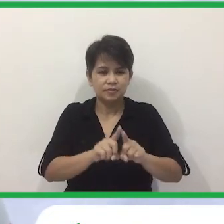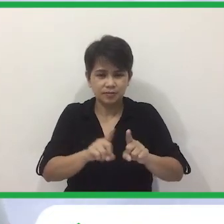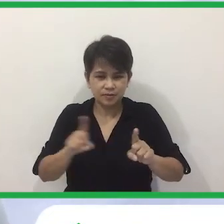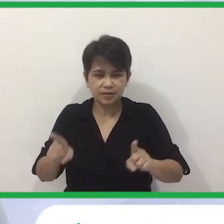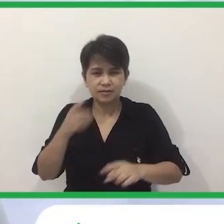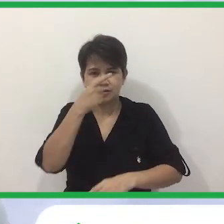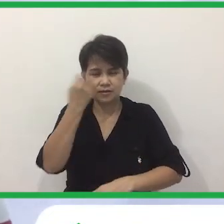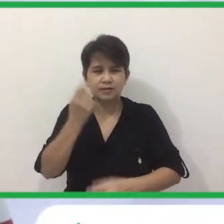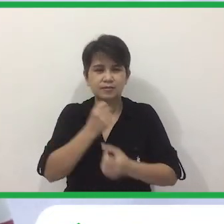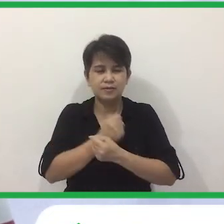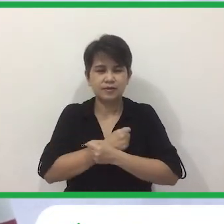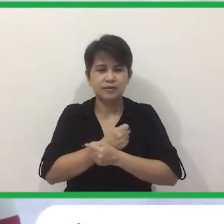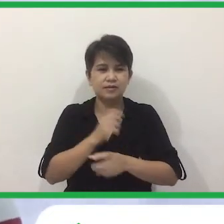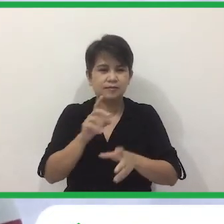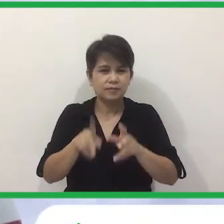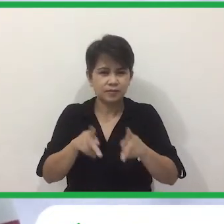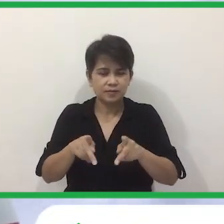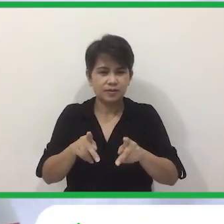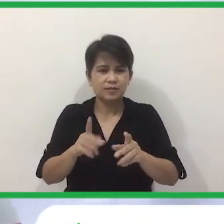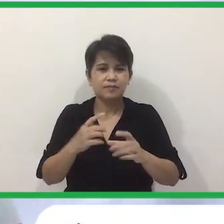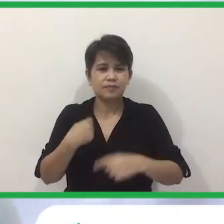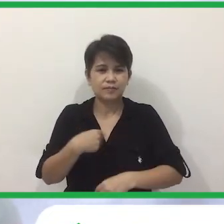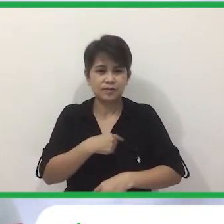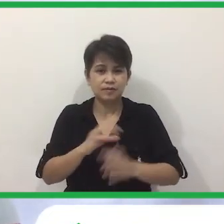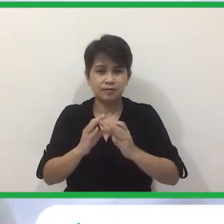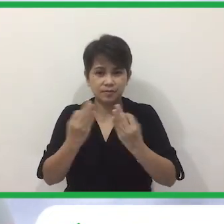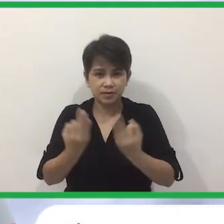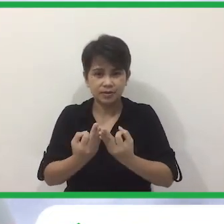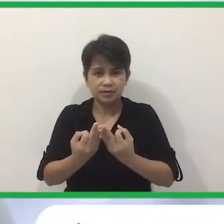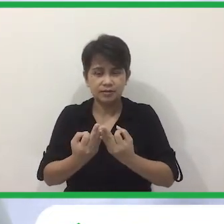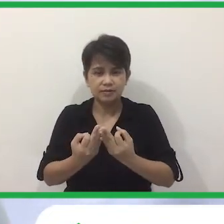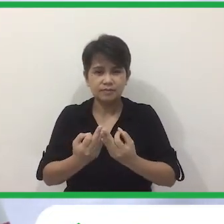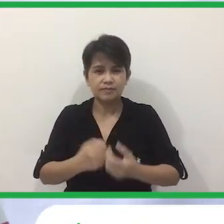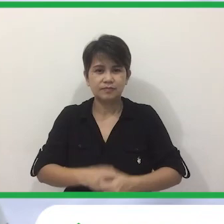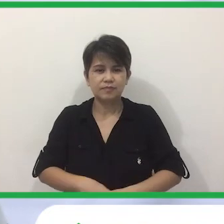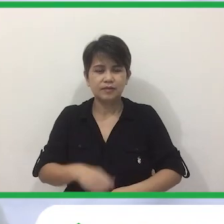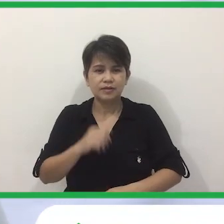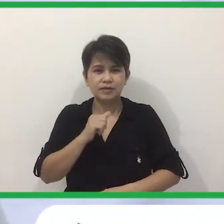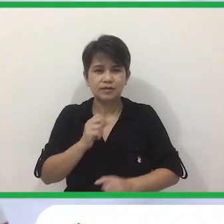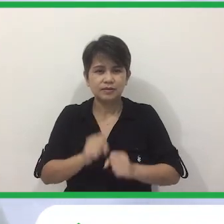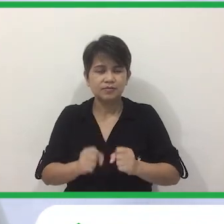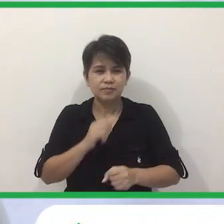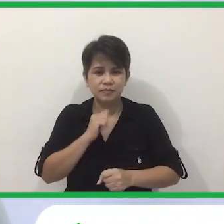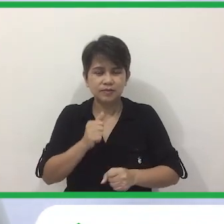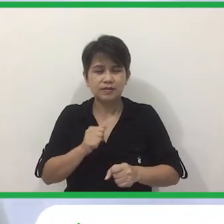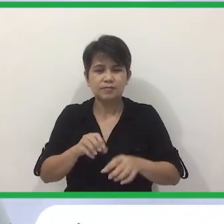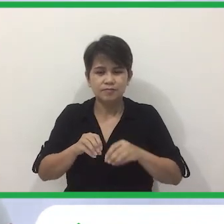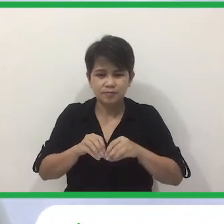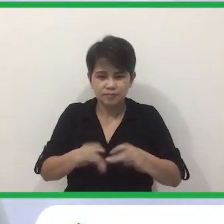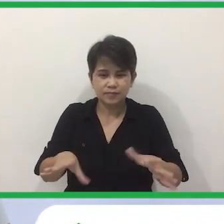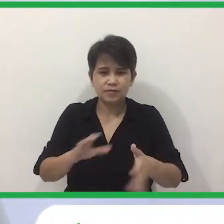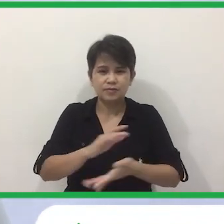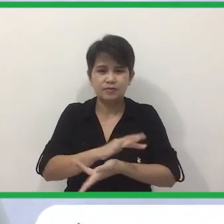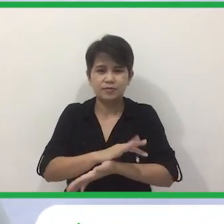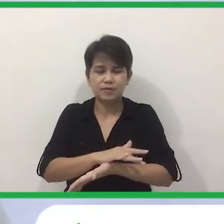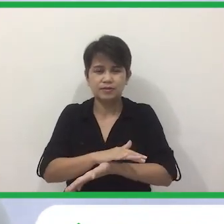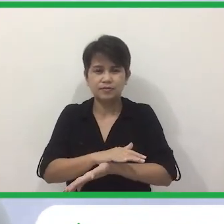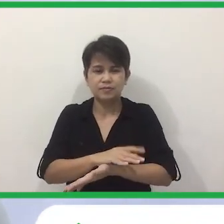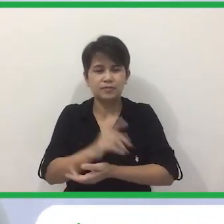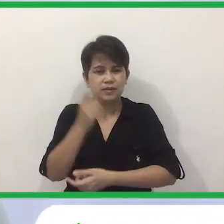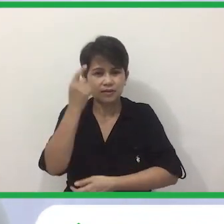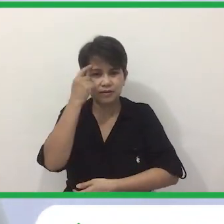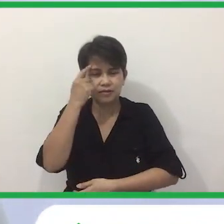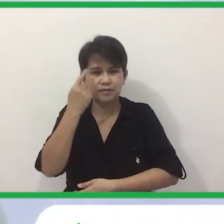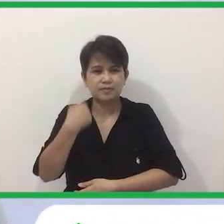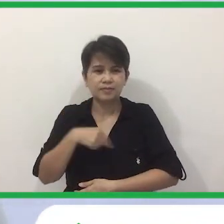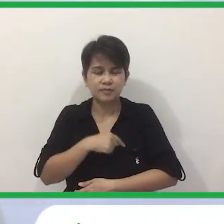So Mahal Namin Dapat Yung Ibang Tao Mahal Nga Yung Pamilya Natin Kasi Yun Yung Importante Sa Isang Relasyon Yung